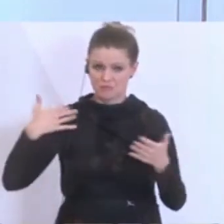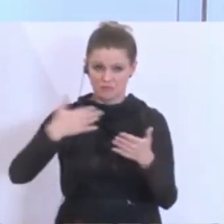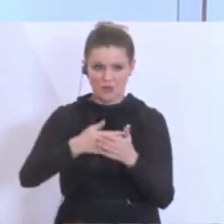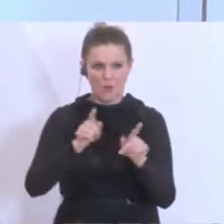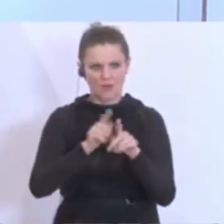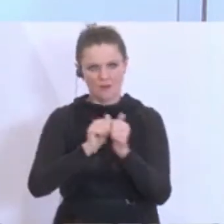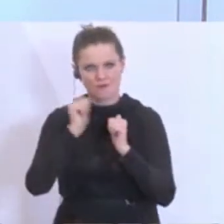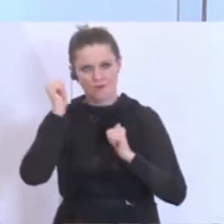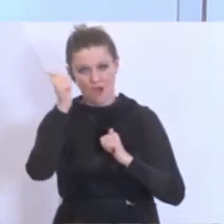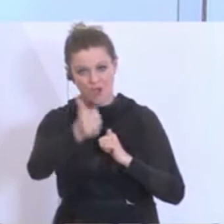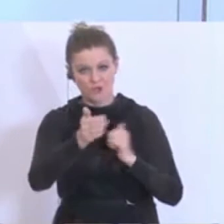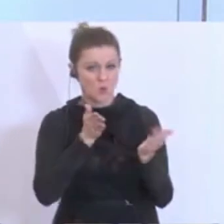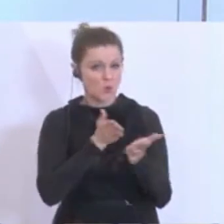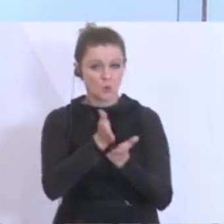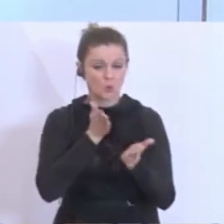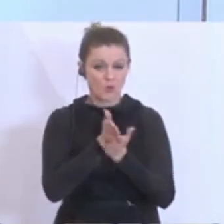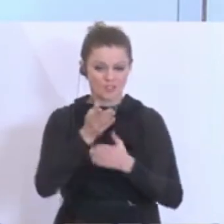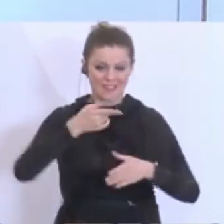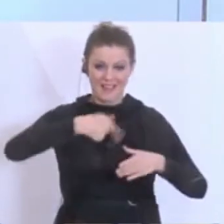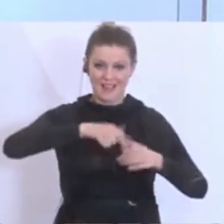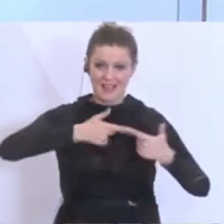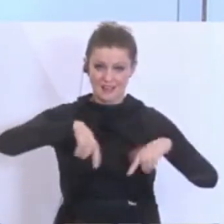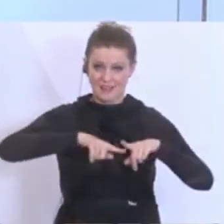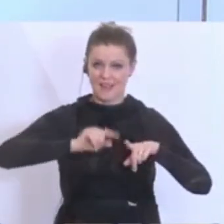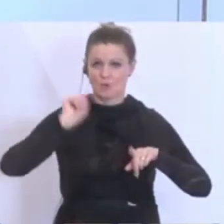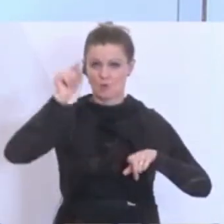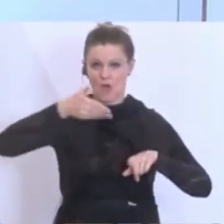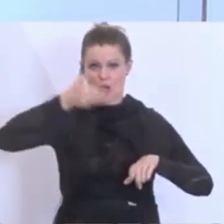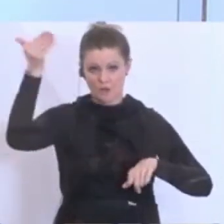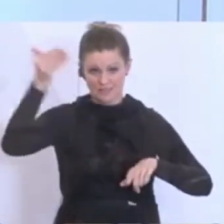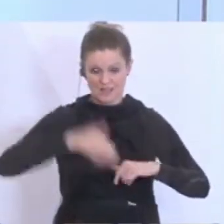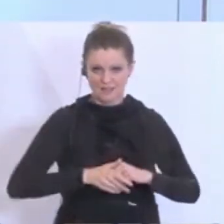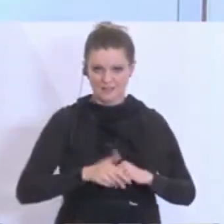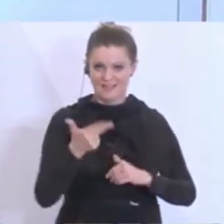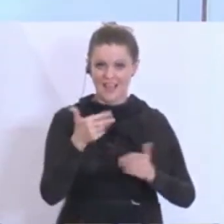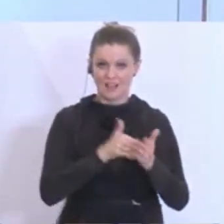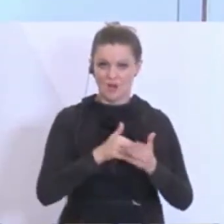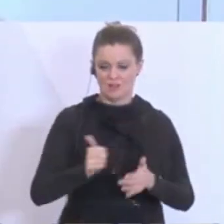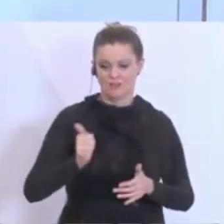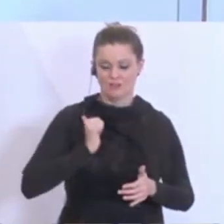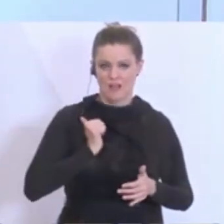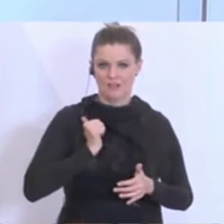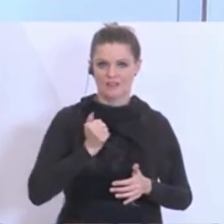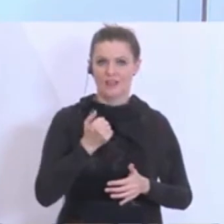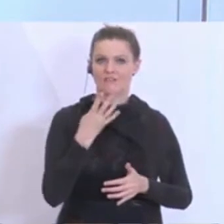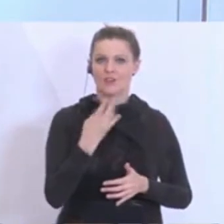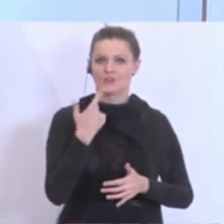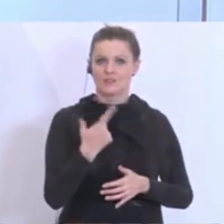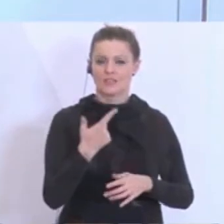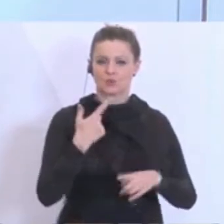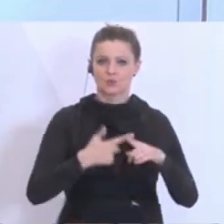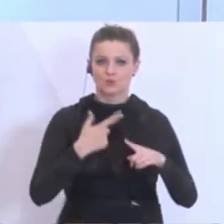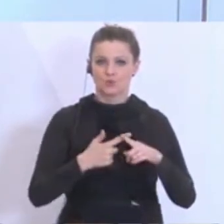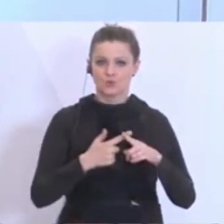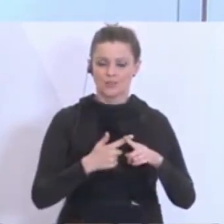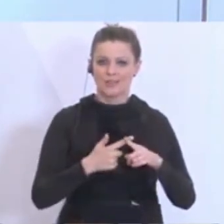voraus, dass wir im Schnitt im In- und Ausland diese 3.000 Soldatinnen und Soldaten 24 Stunden und an sieben Tagen